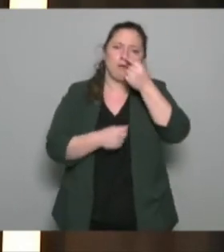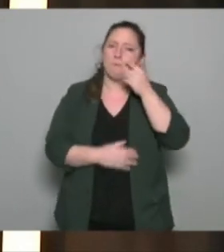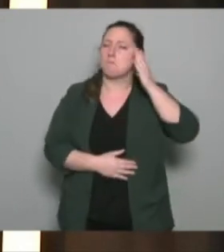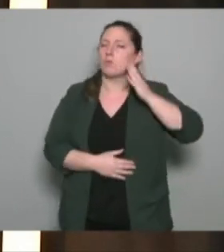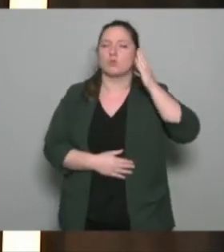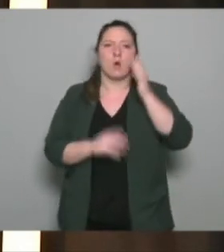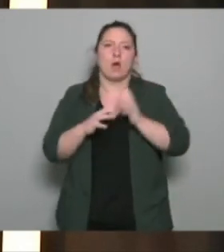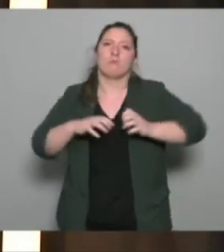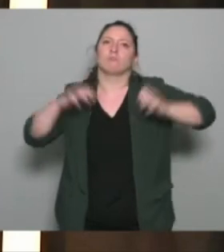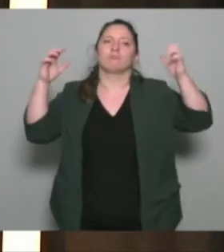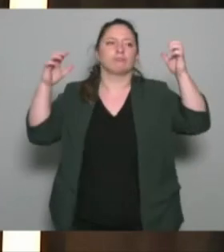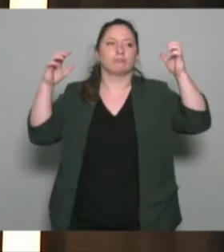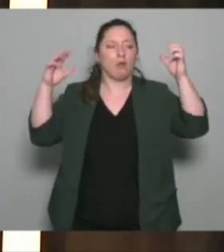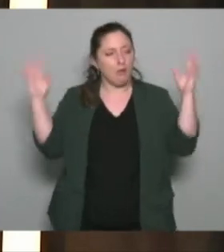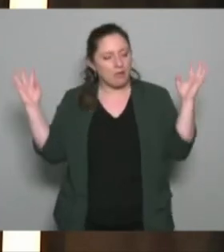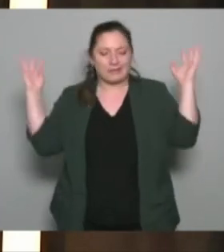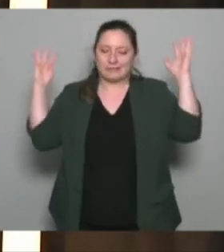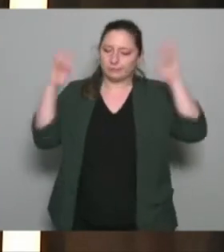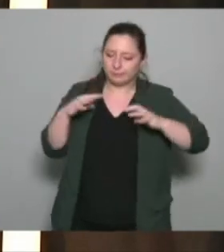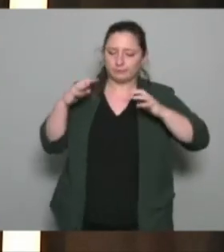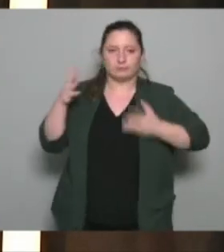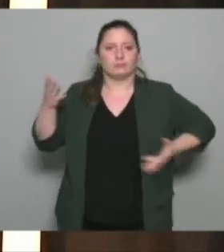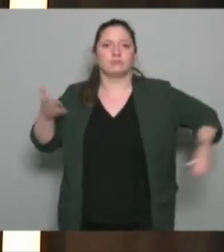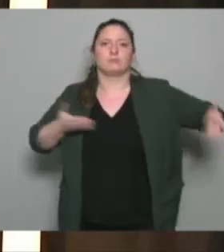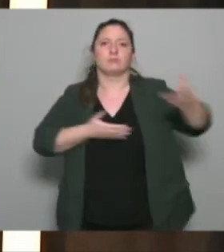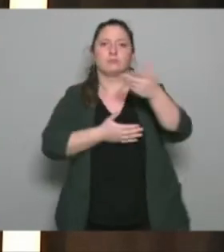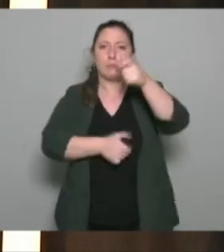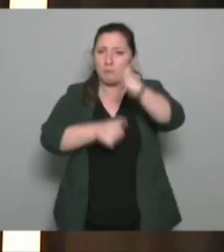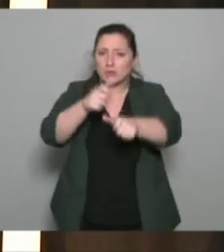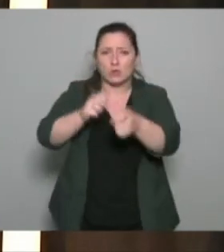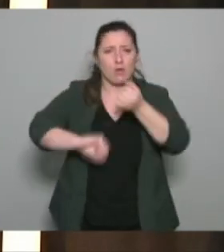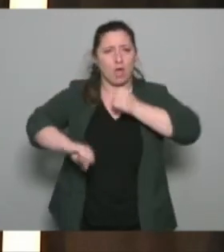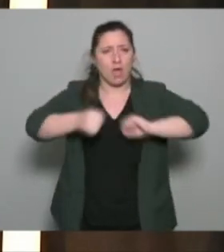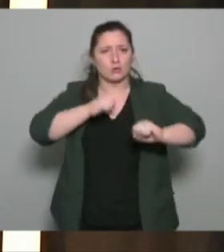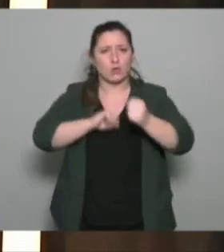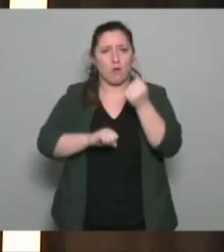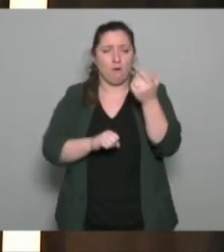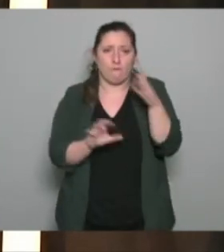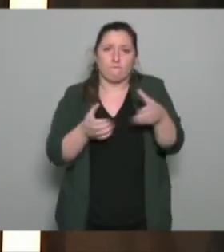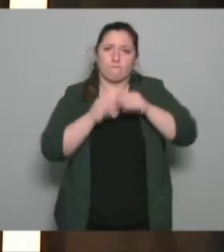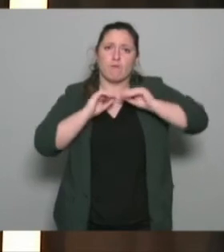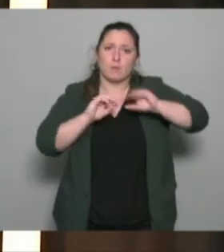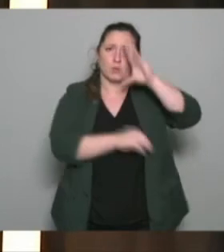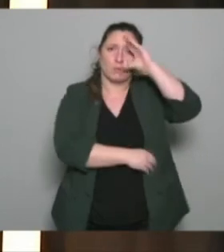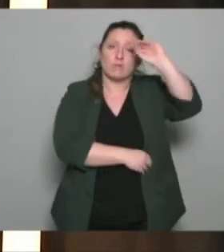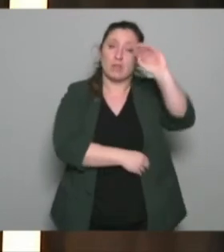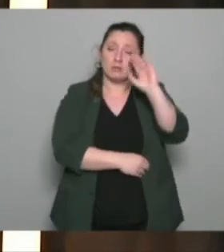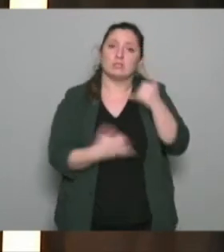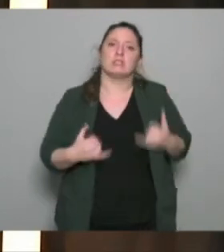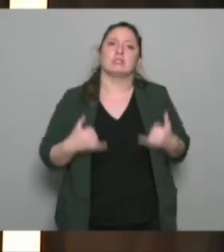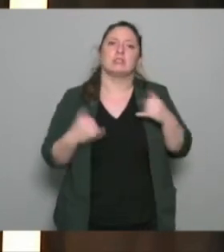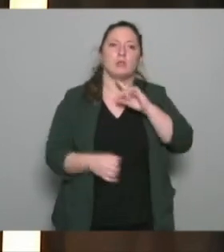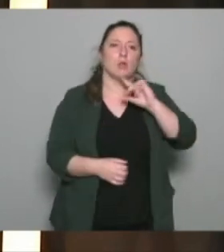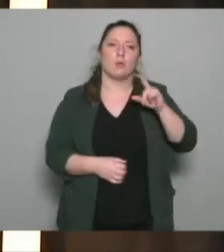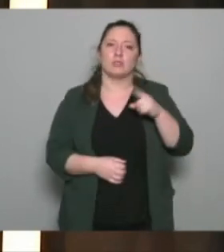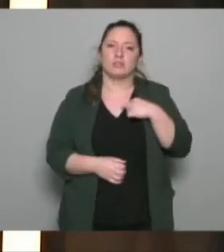exprimé c'est à dire les acteurs de la formation professionnelle en région Normandie bien se prend en